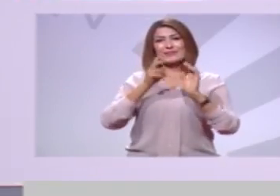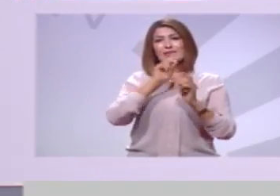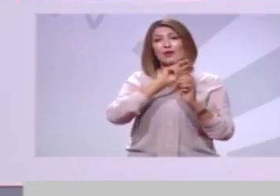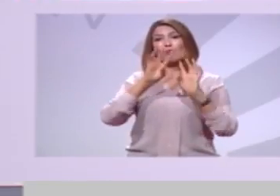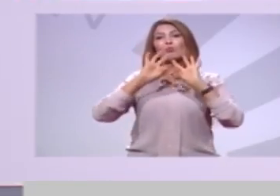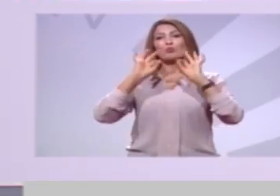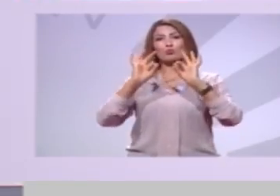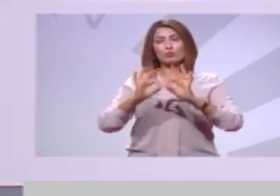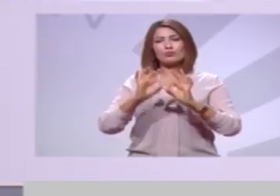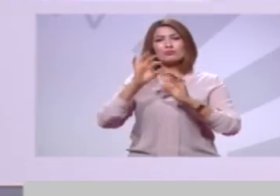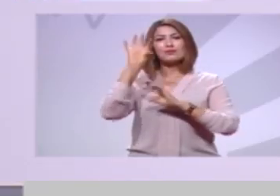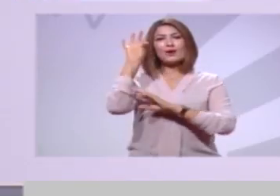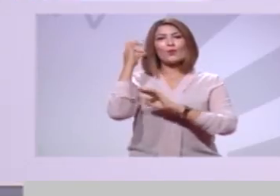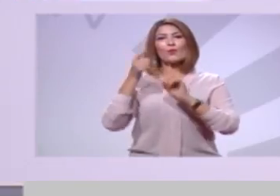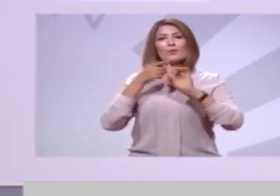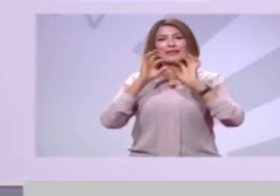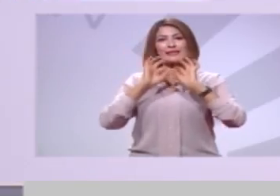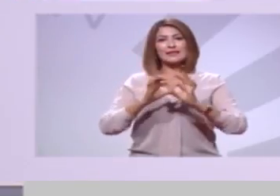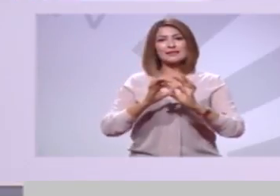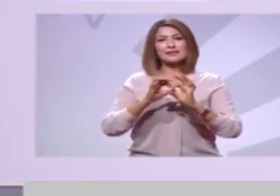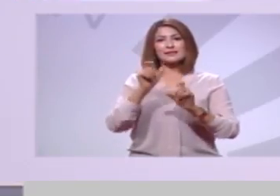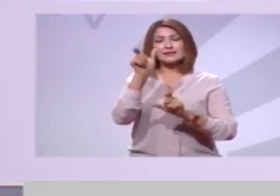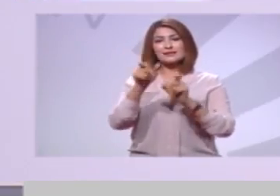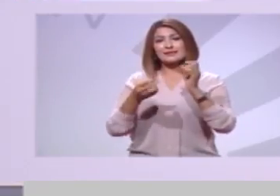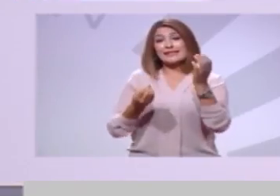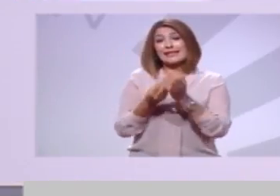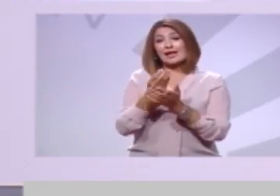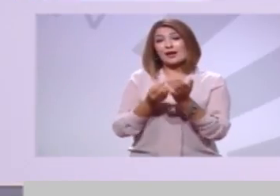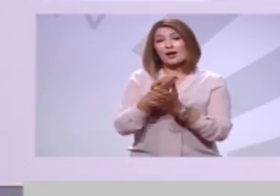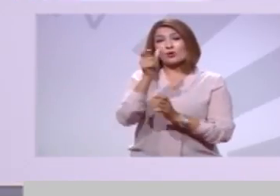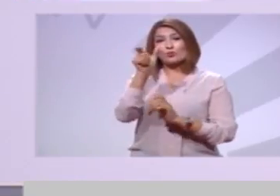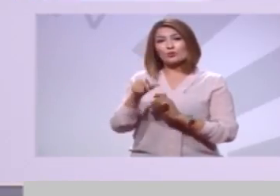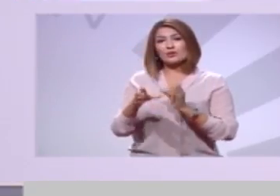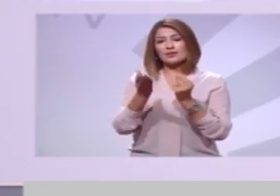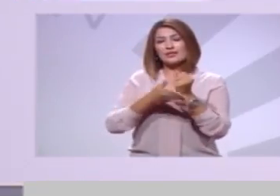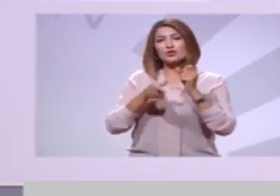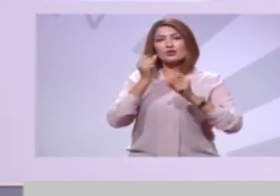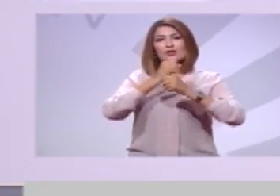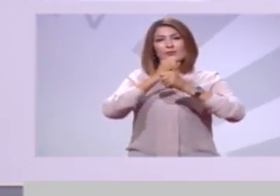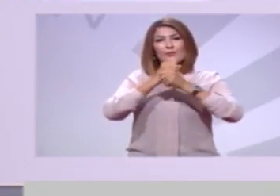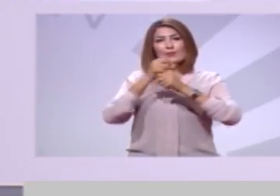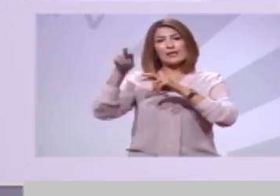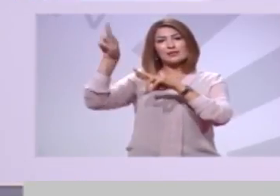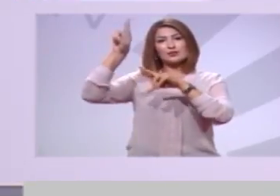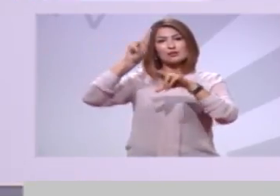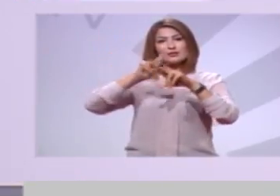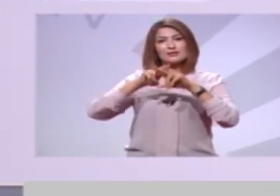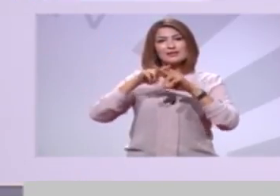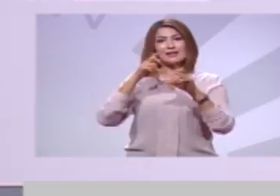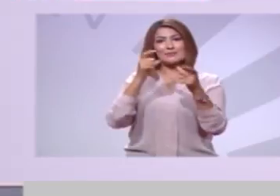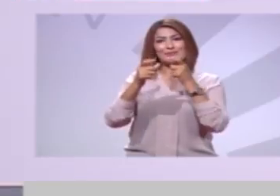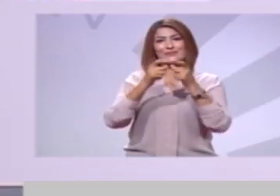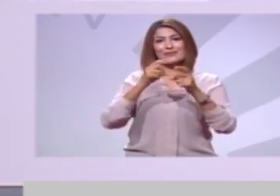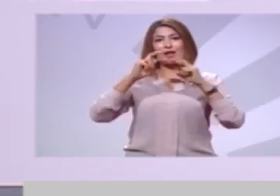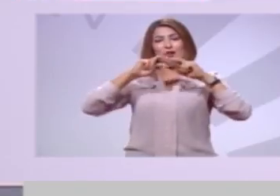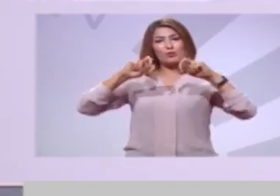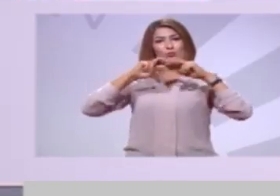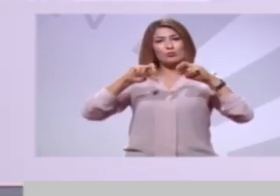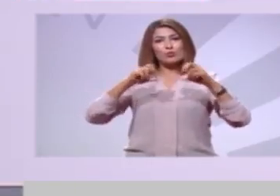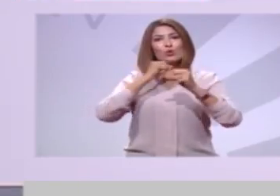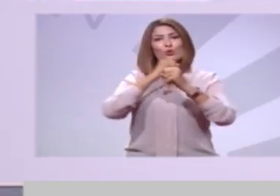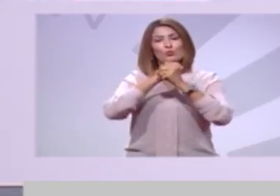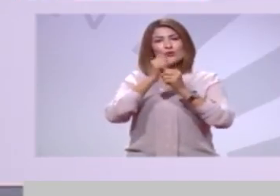مرة من العديد سال العمل على توفير المعلومة الجيدة والمفيدة للفلاح من خلال إعادة منظومة المرشد الفلاحي